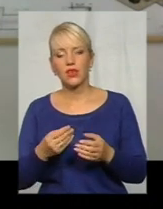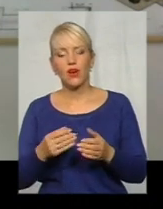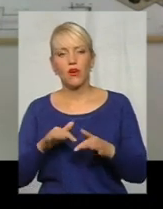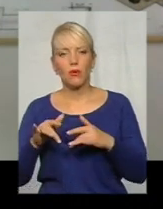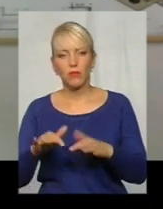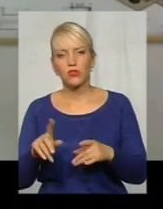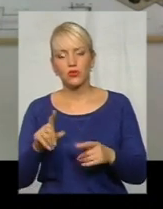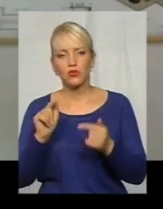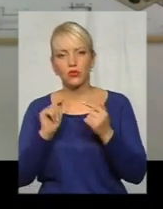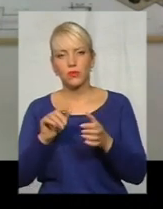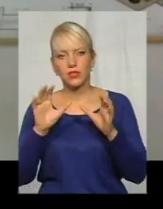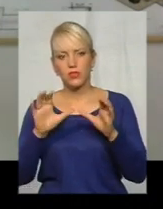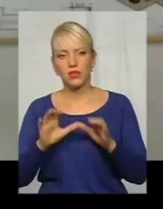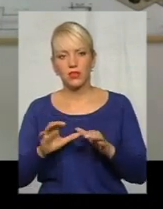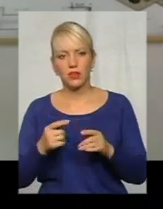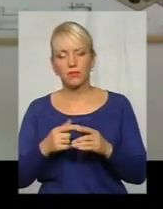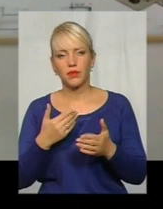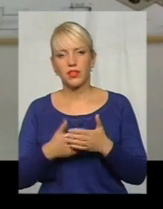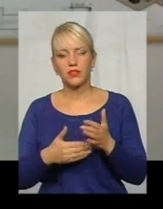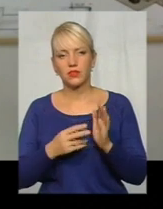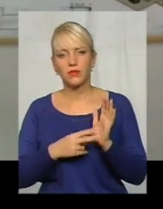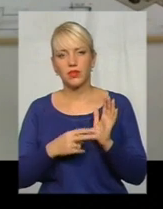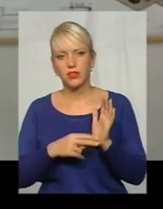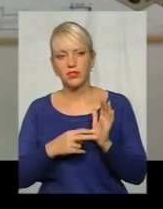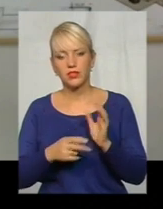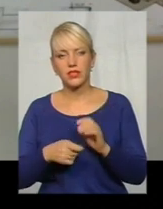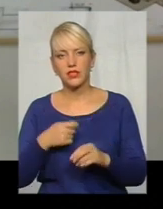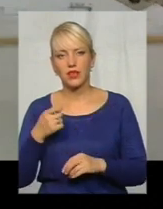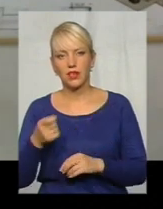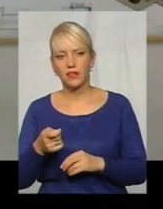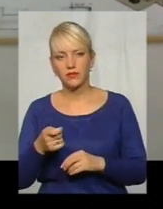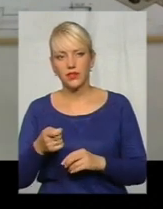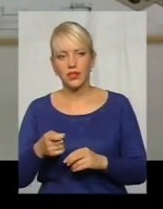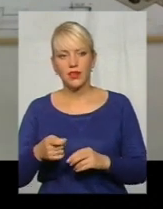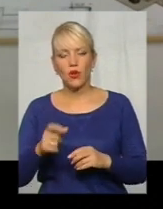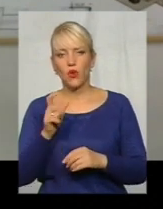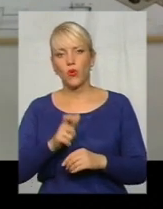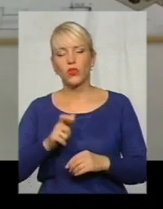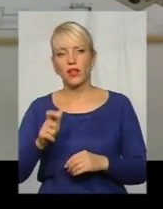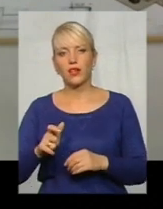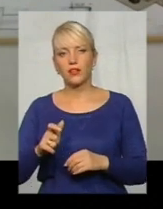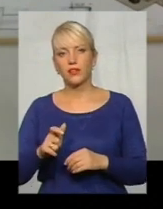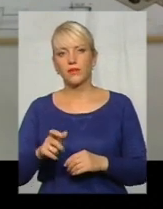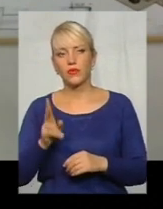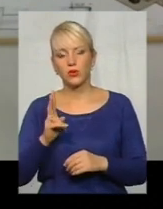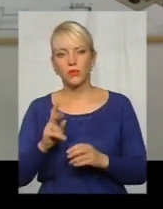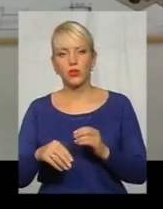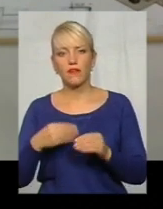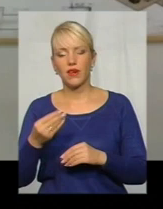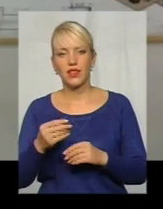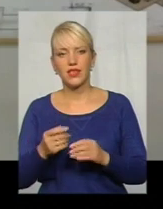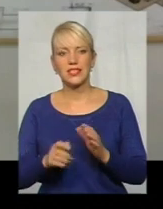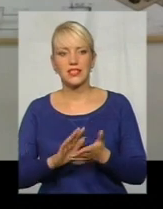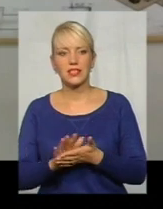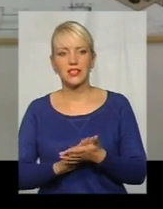є близько 70 заяв людей, які бували з заявами